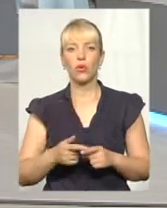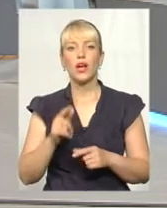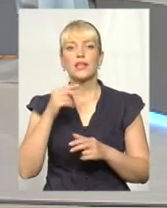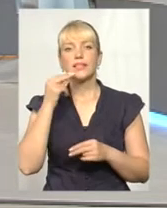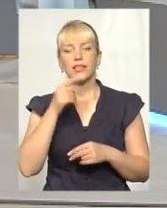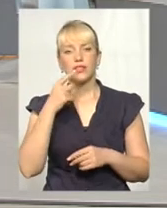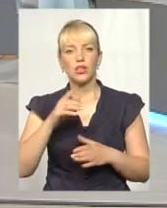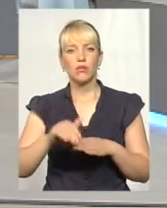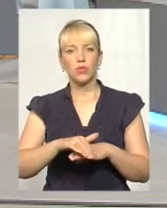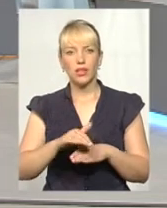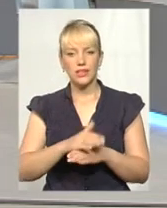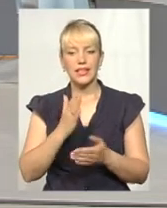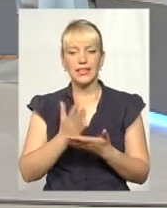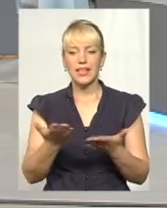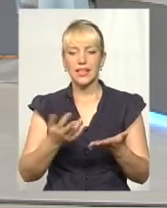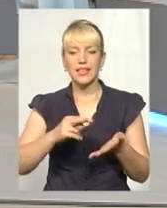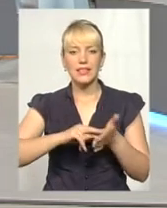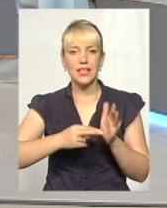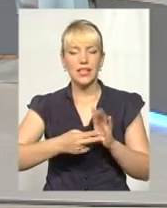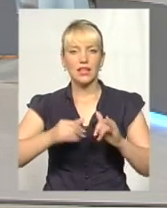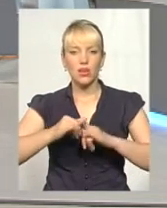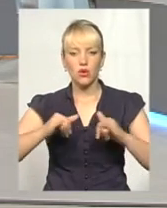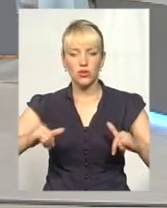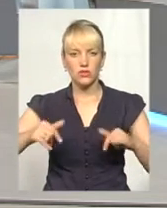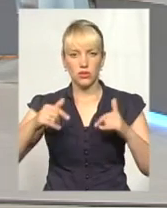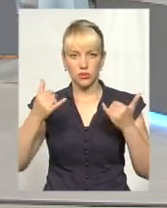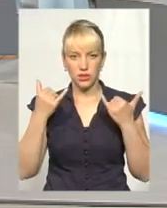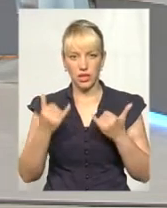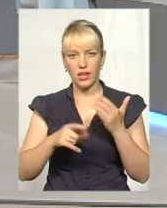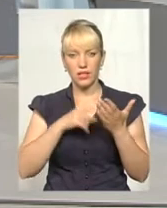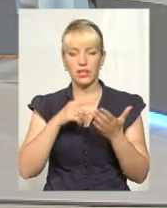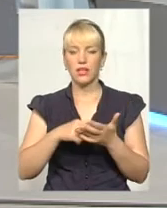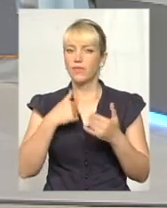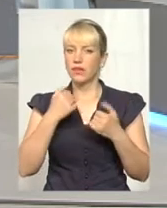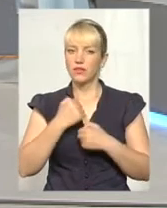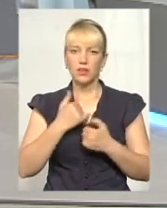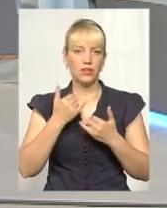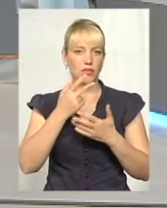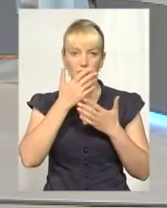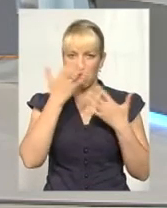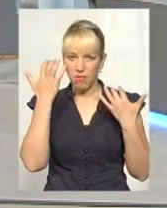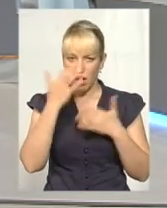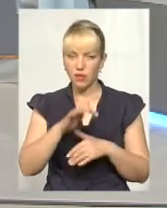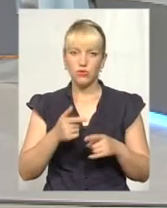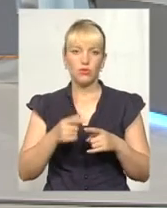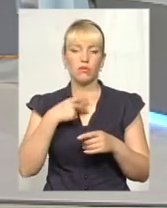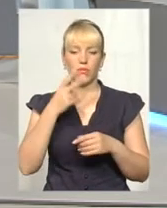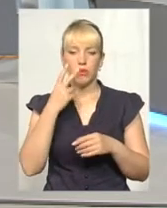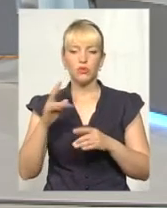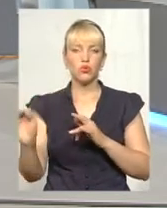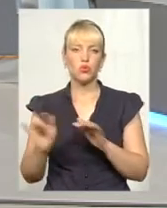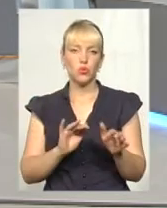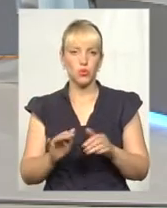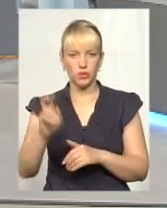стратегія розвитку зараз? На жаль, я цієї стратегії не бачу. Я бачу рухи держави, зокрема, ми знаємо про візит